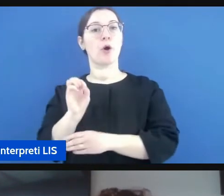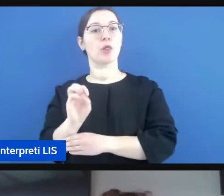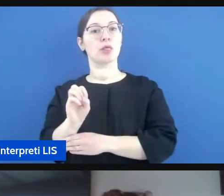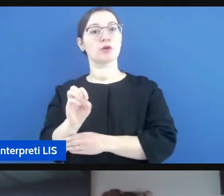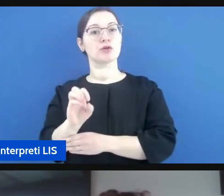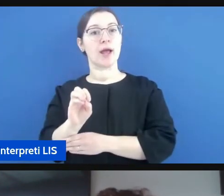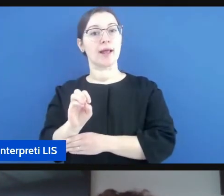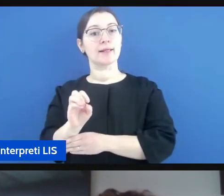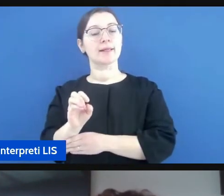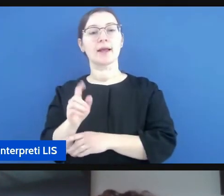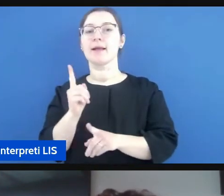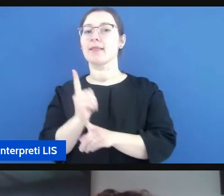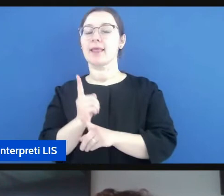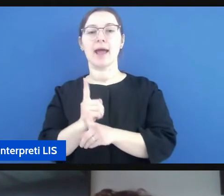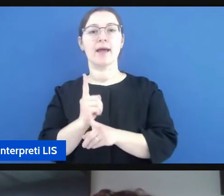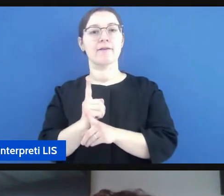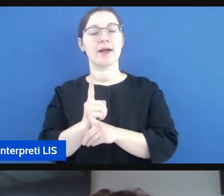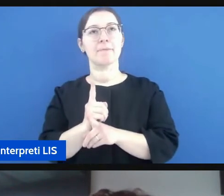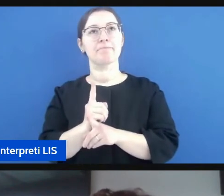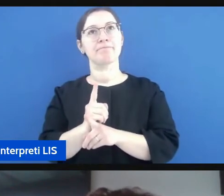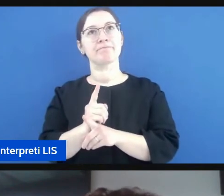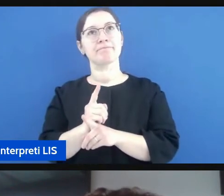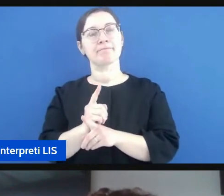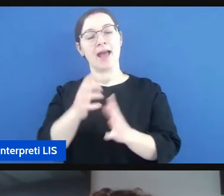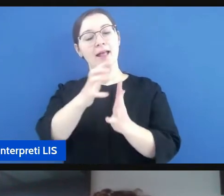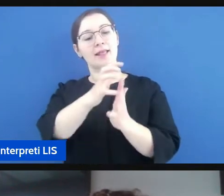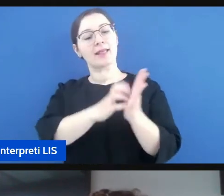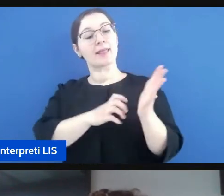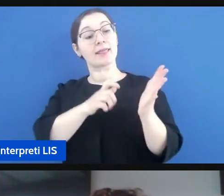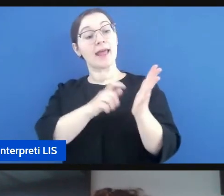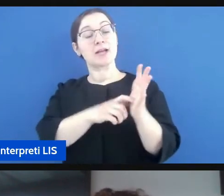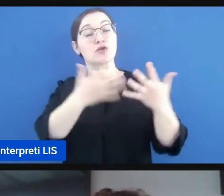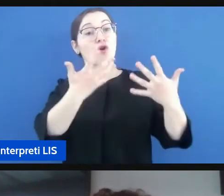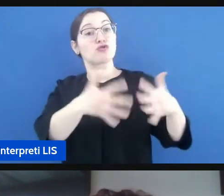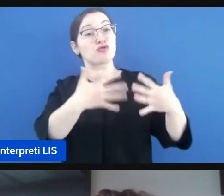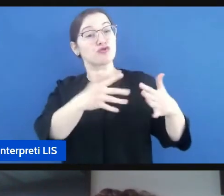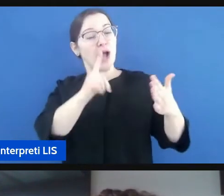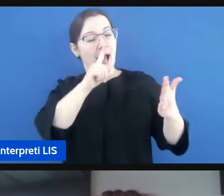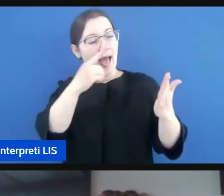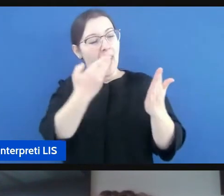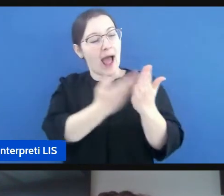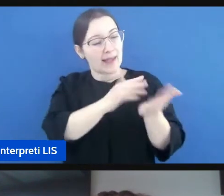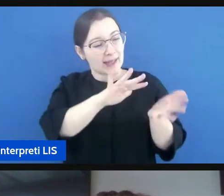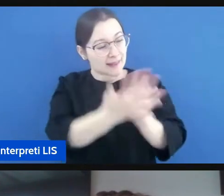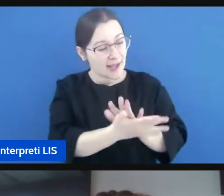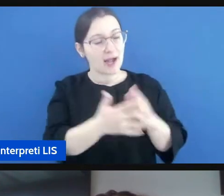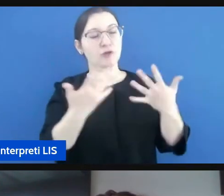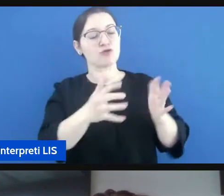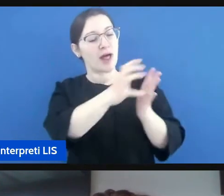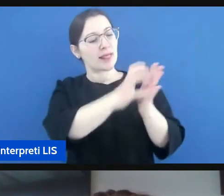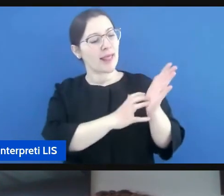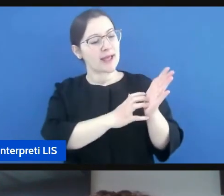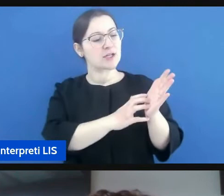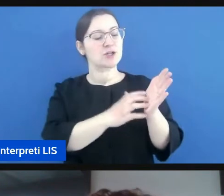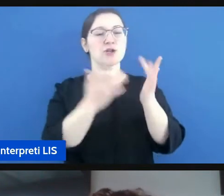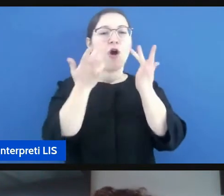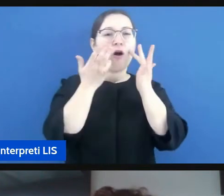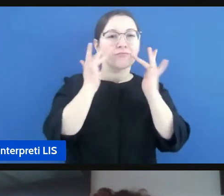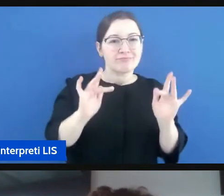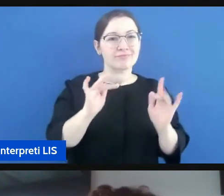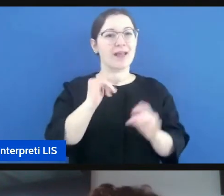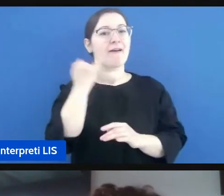dobbiamo adattare anche testi già adattati già facilitati e concordo con